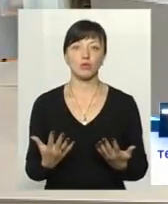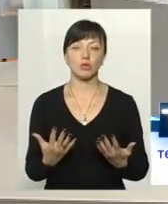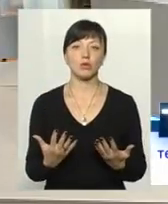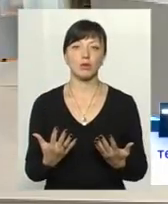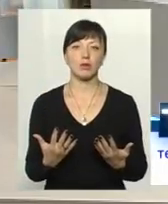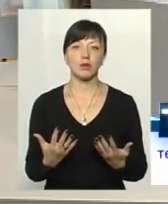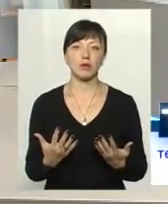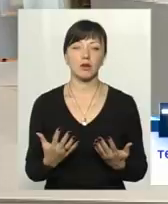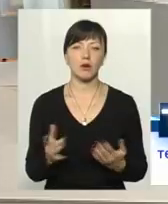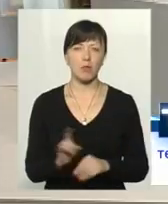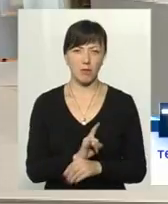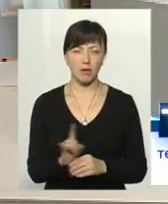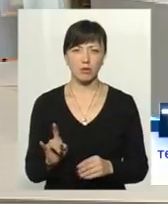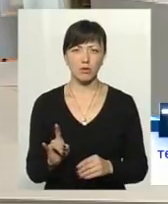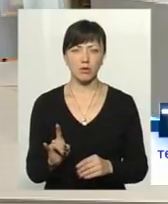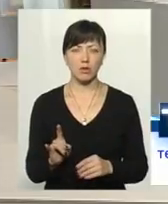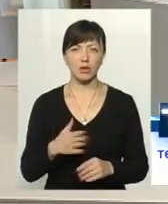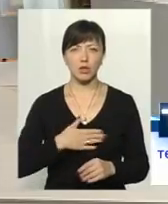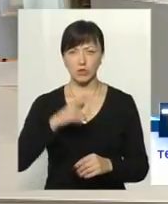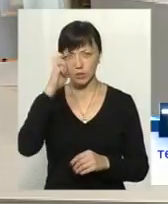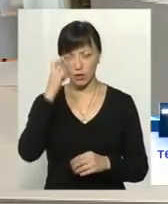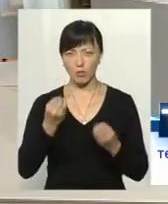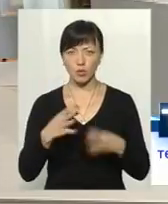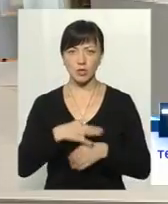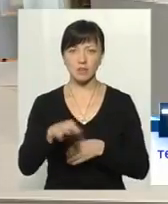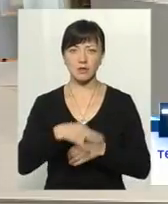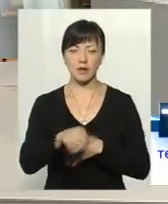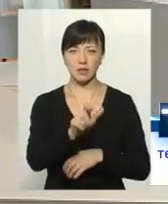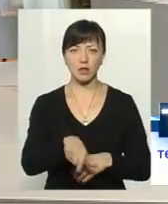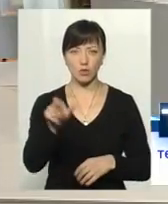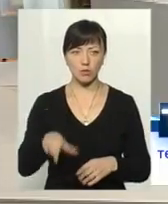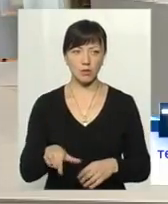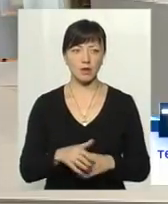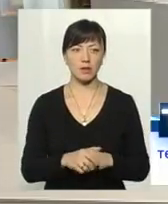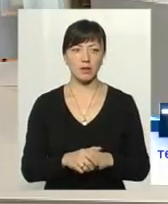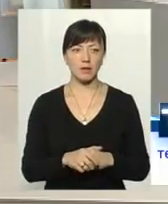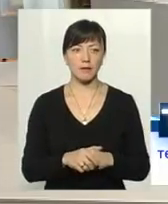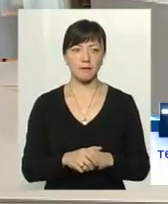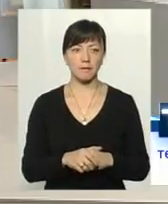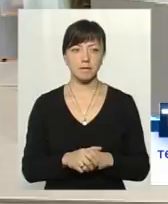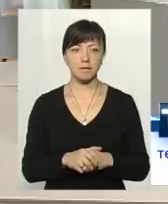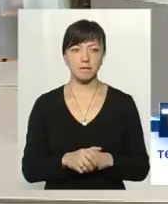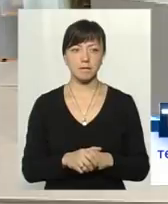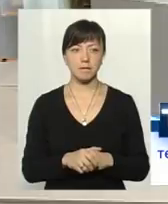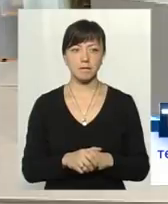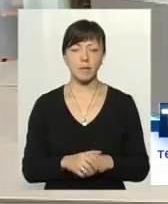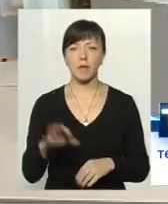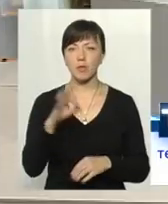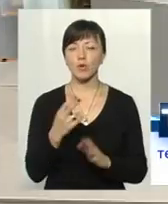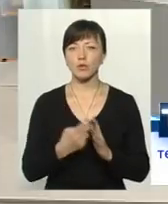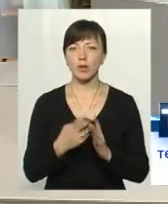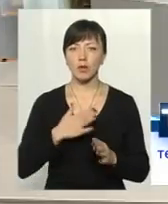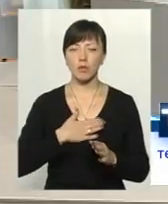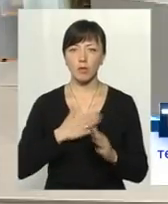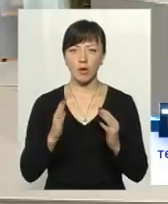просто права, що наша держава просто здівається над людьми. Що ви маєте на увазі? привезлить, що пішов в сусіді на мою